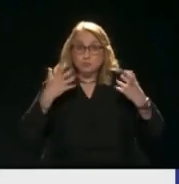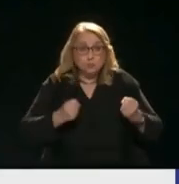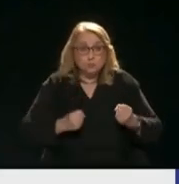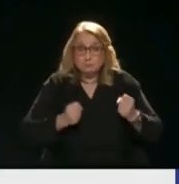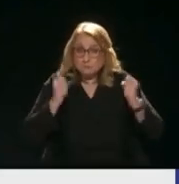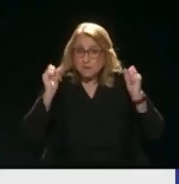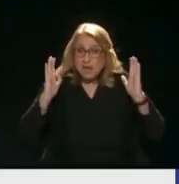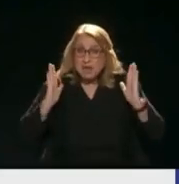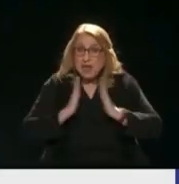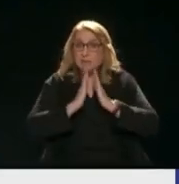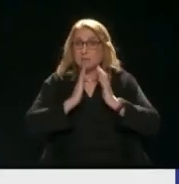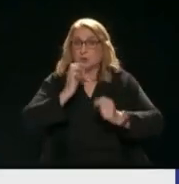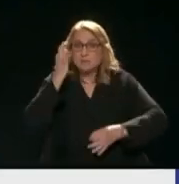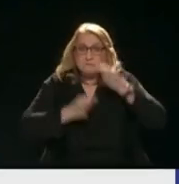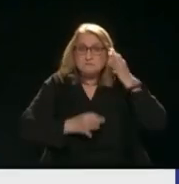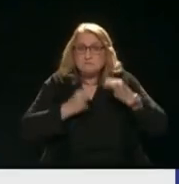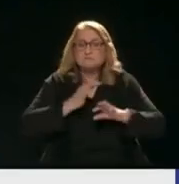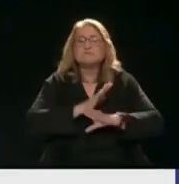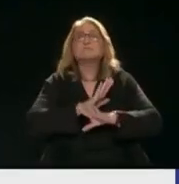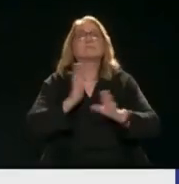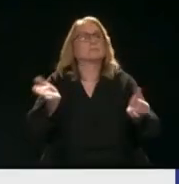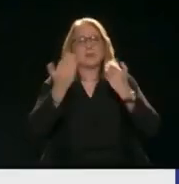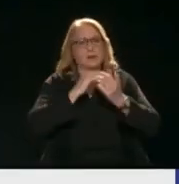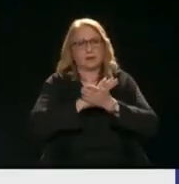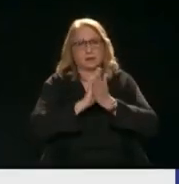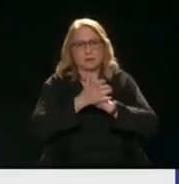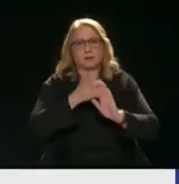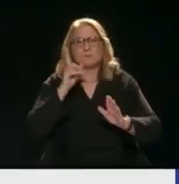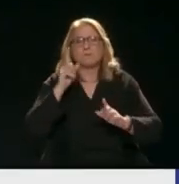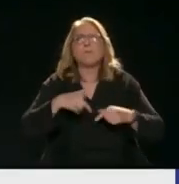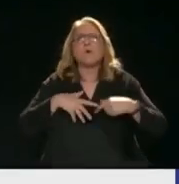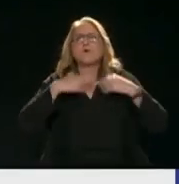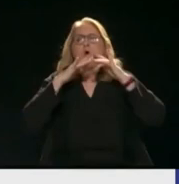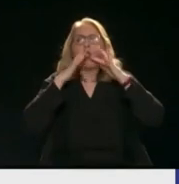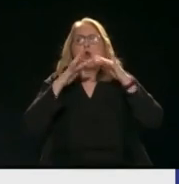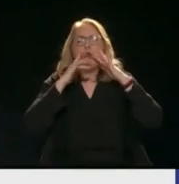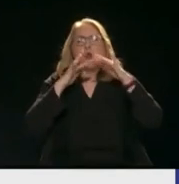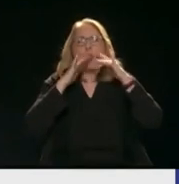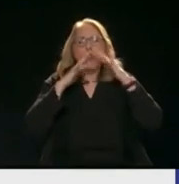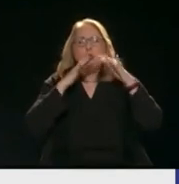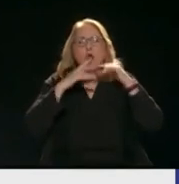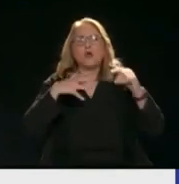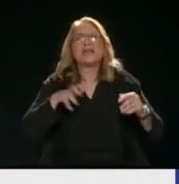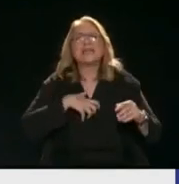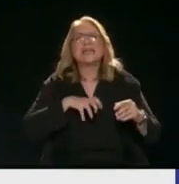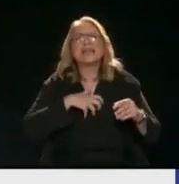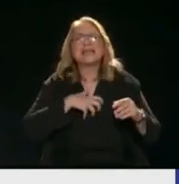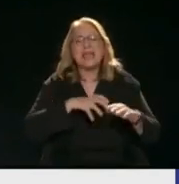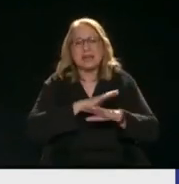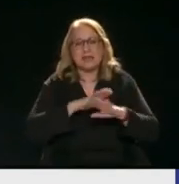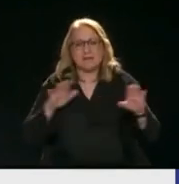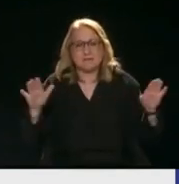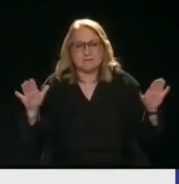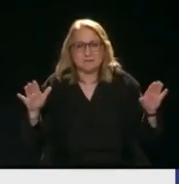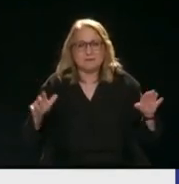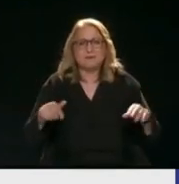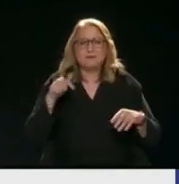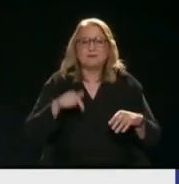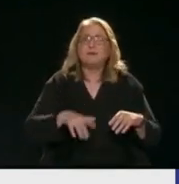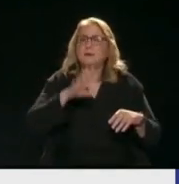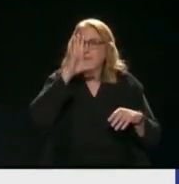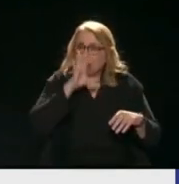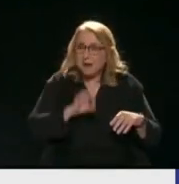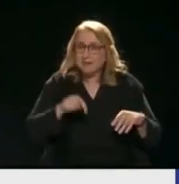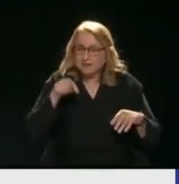μιλάνε Γελλίες γλώσσες οι οποίες Δεν λένε τίποτα Η άμυνα στην Ελλάδα επί εγγύρω συνελεύση Θα είναι πραγματική